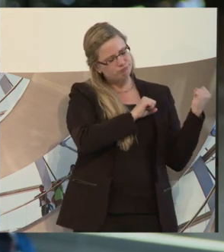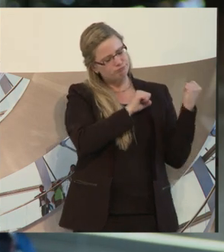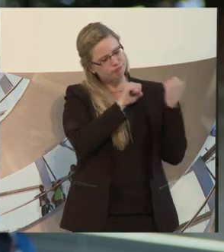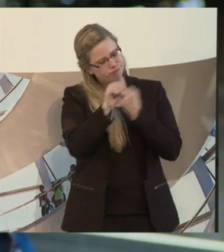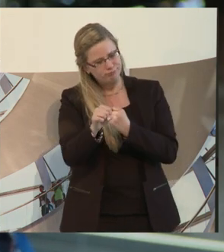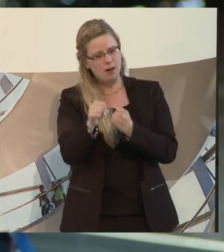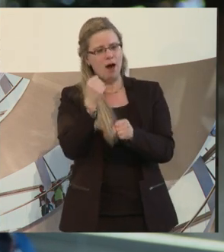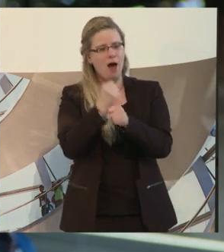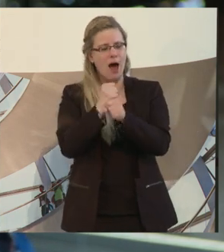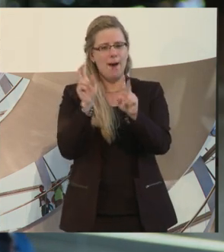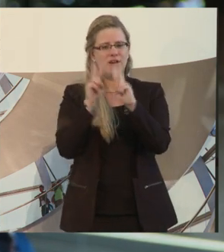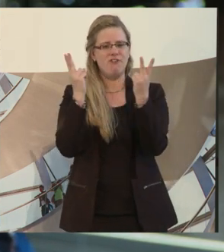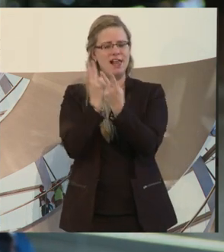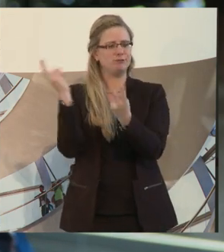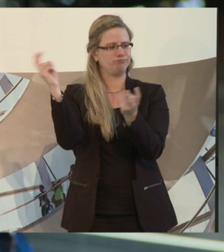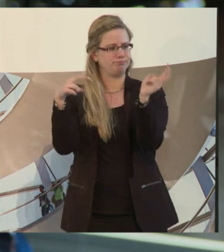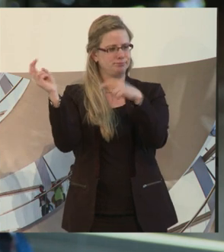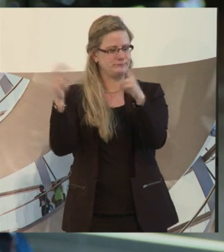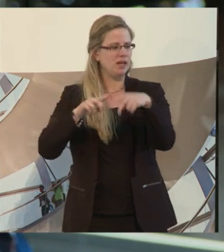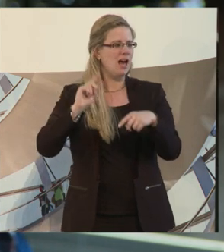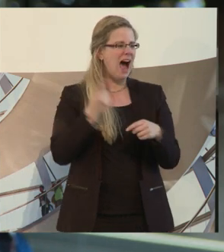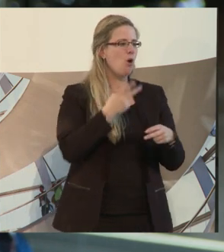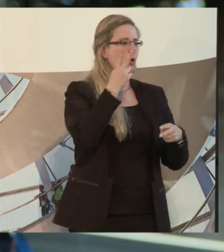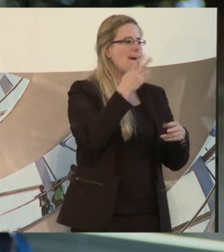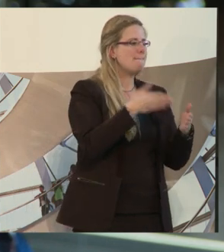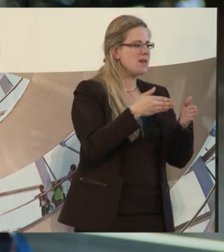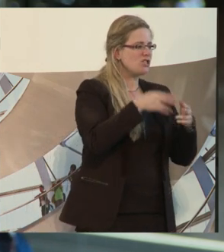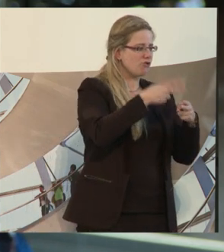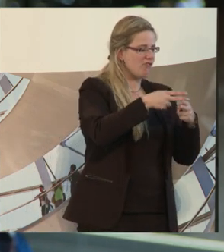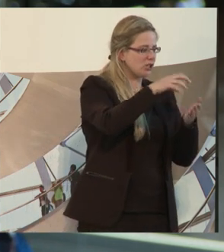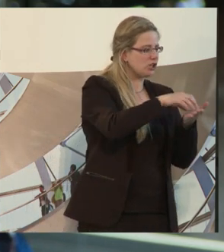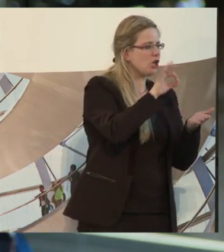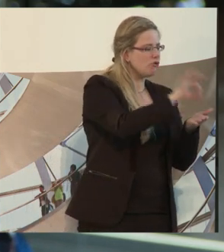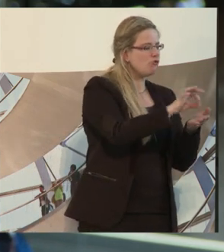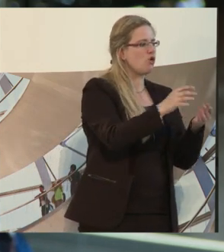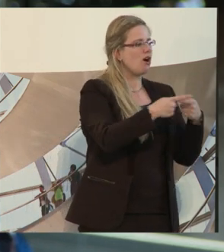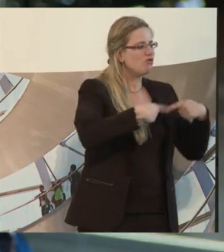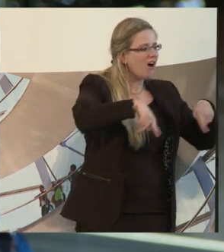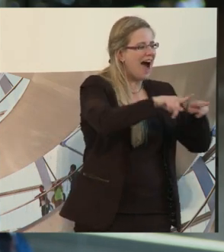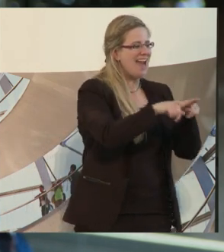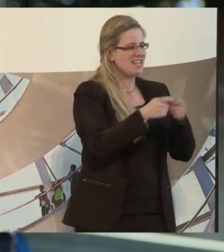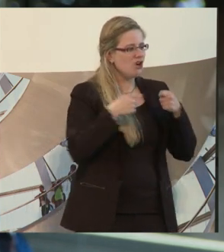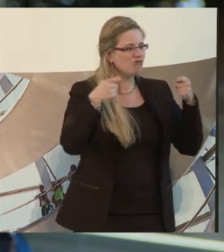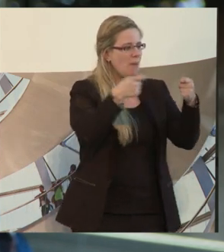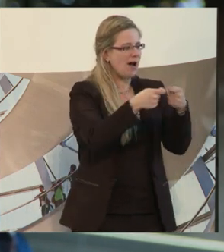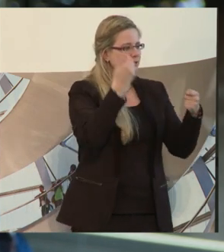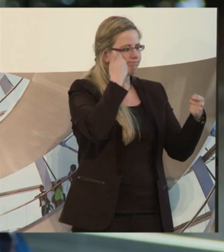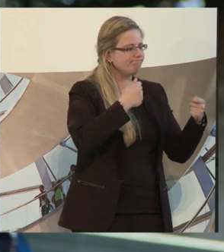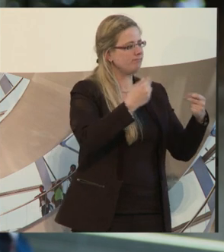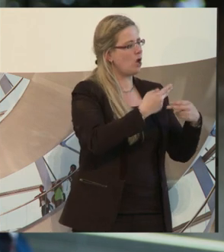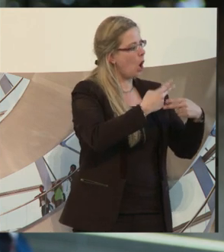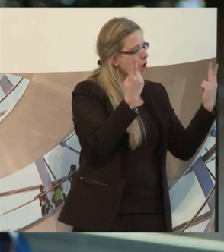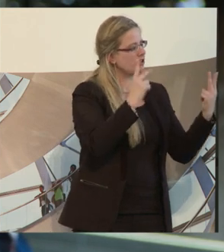man sollte die Behindertenwerkstätten auch für Vereine, Verbände öffnen. Also eine Odyssee, ganz kurz, ich komme aus dem sportlichen